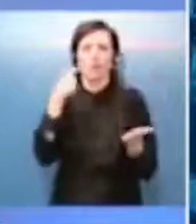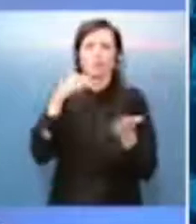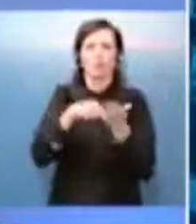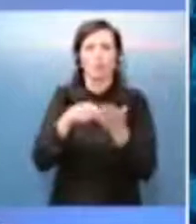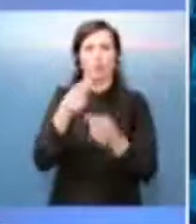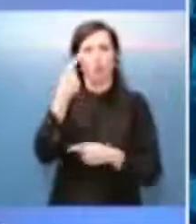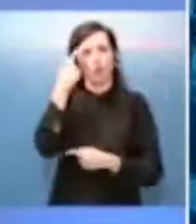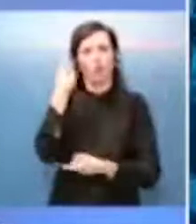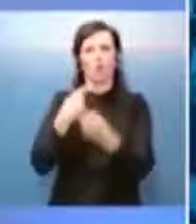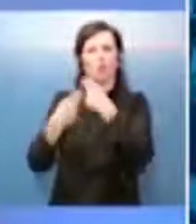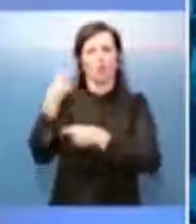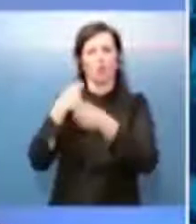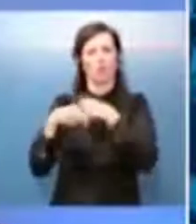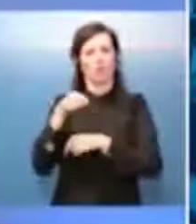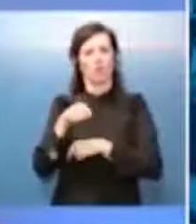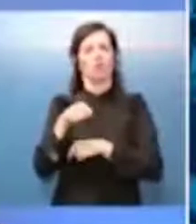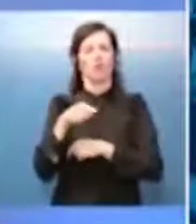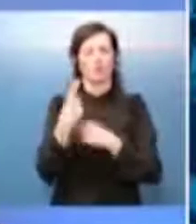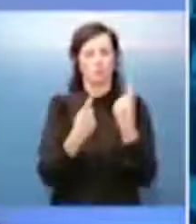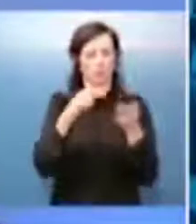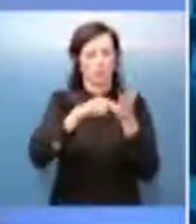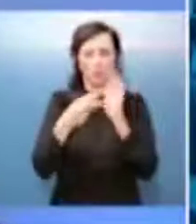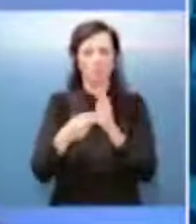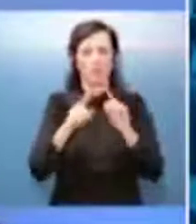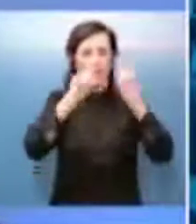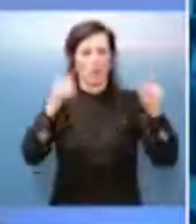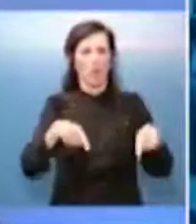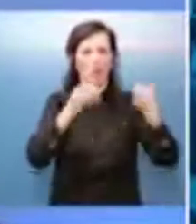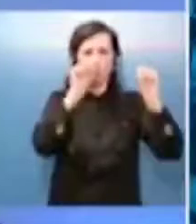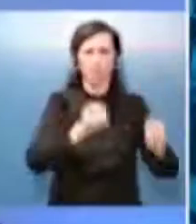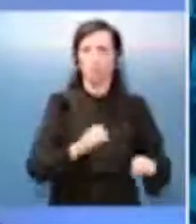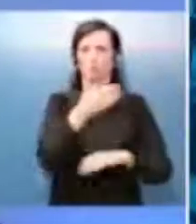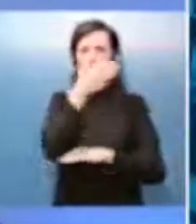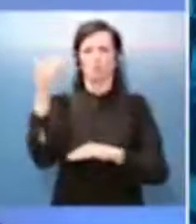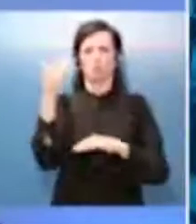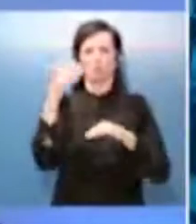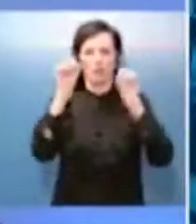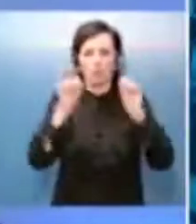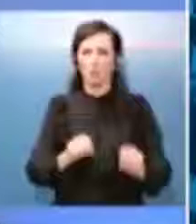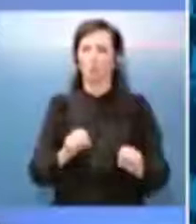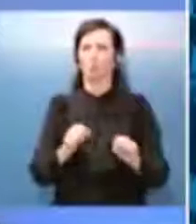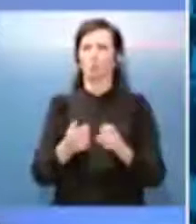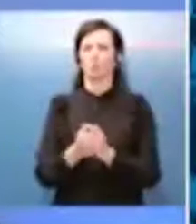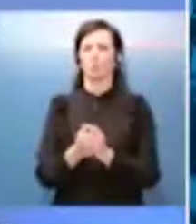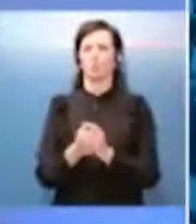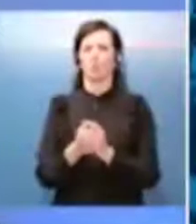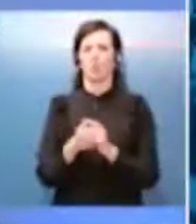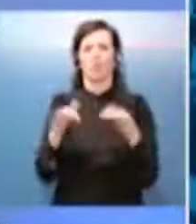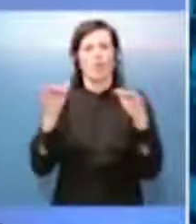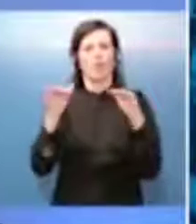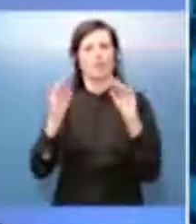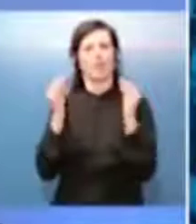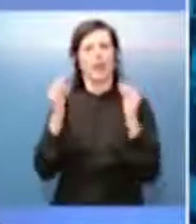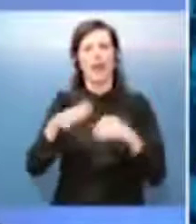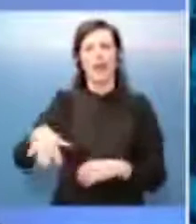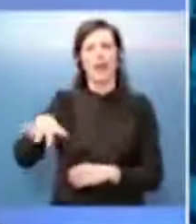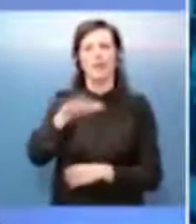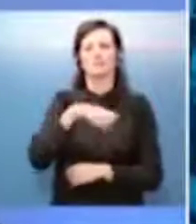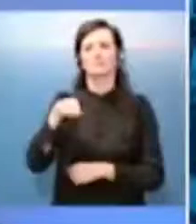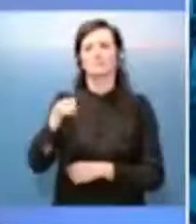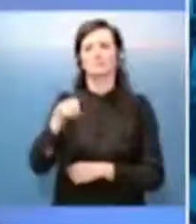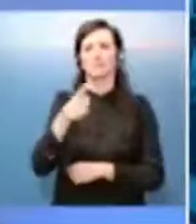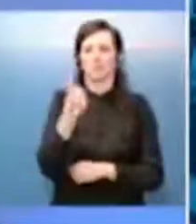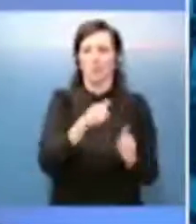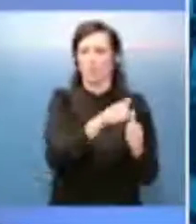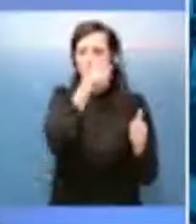l'economia a livello mondiale perché si tratterebbe di limitare ovviamente ancora di più